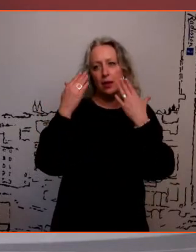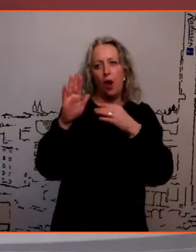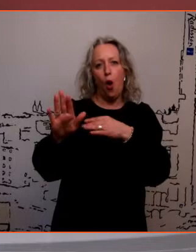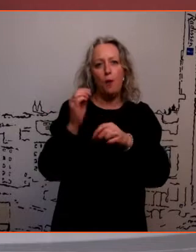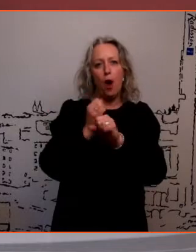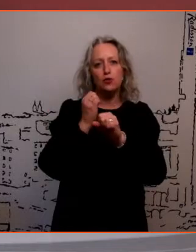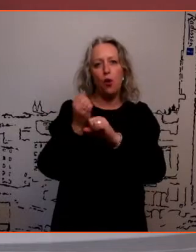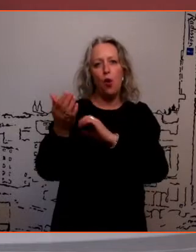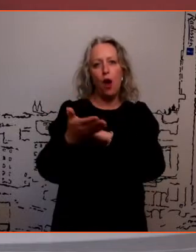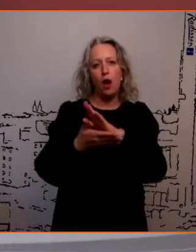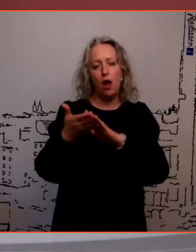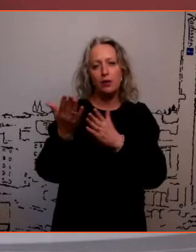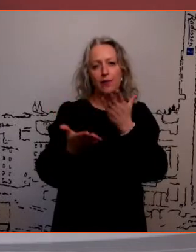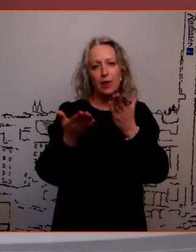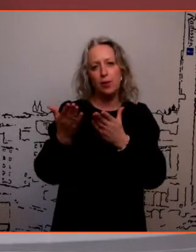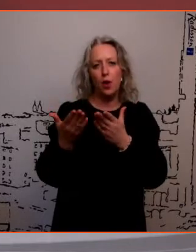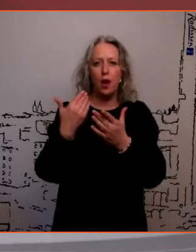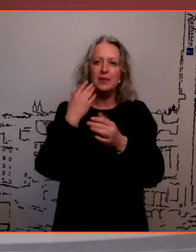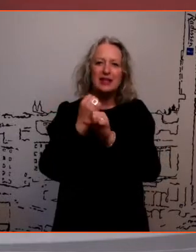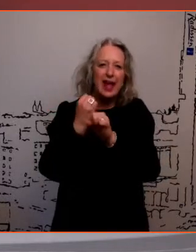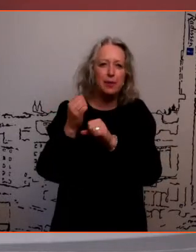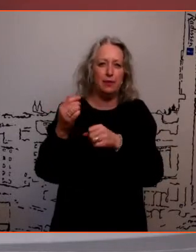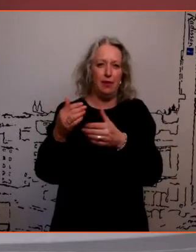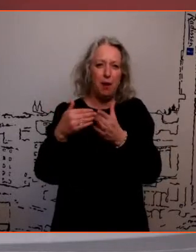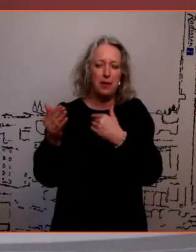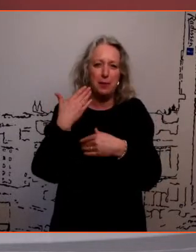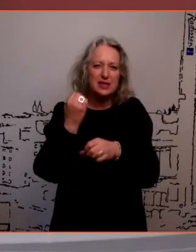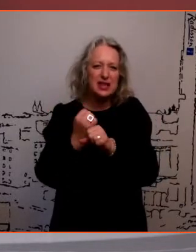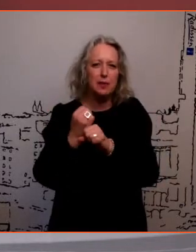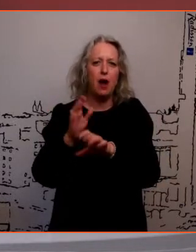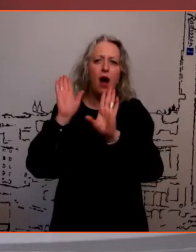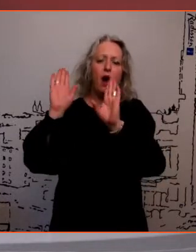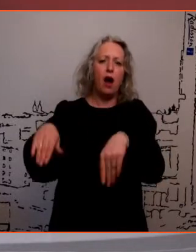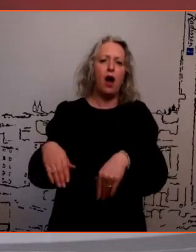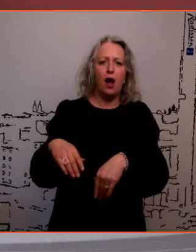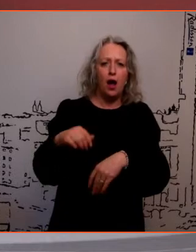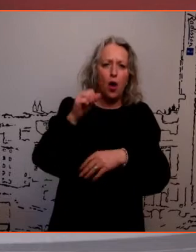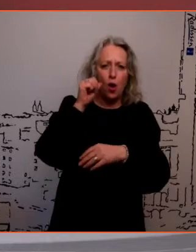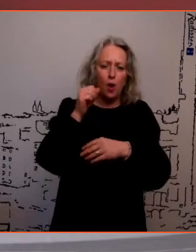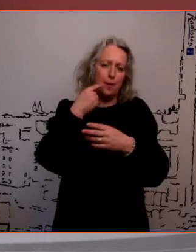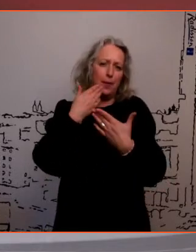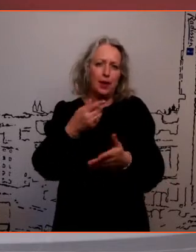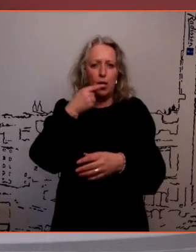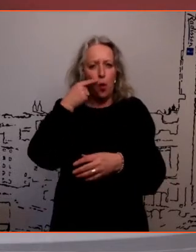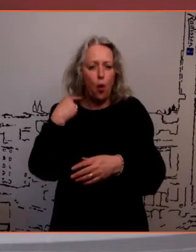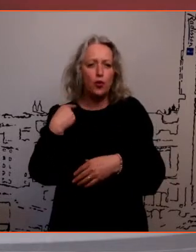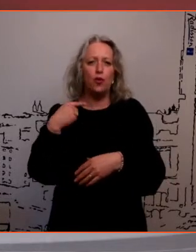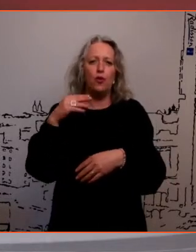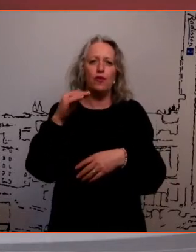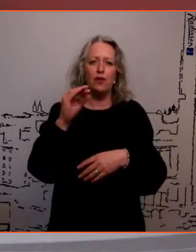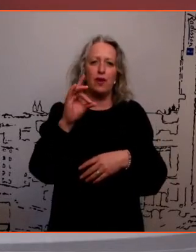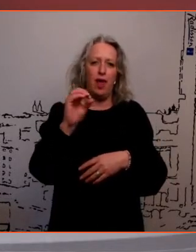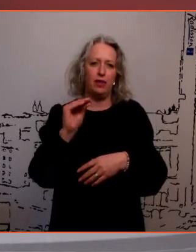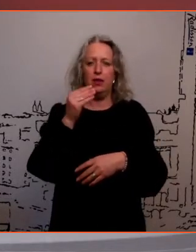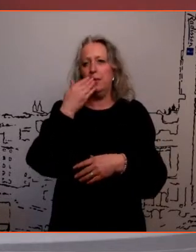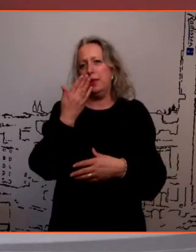tema tööalane selline profiil või ametikohus seda, et ah, see on monufreet, tegeleb mingisuguse logistikaga. Tegelikult ta